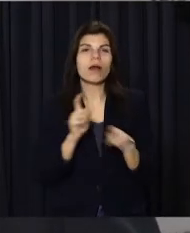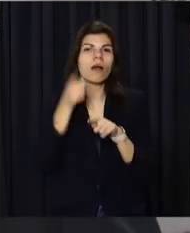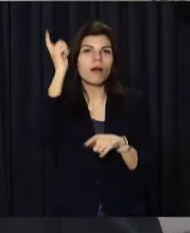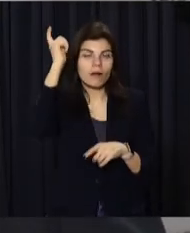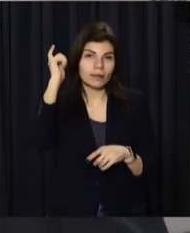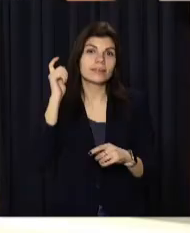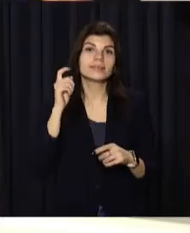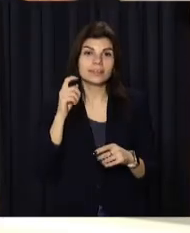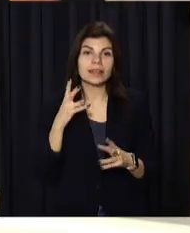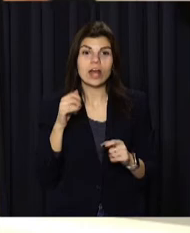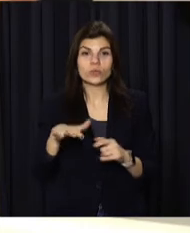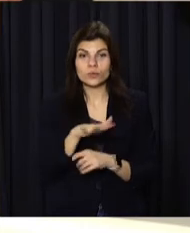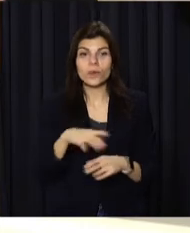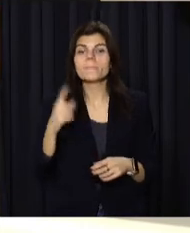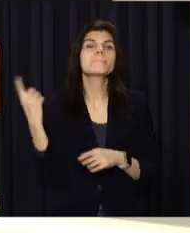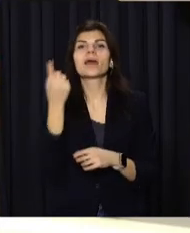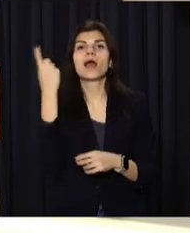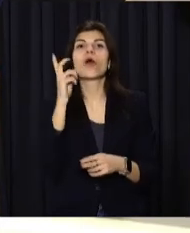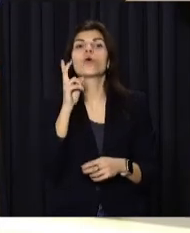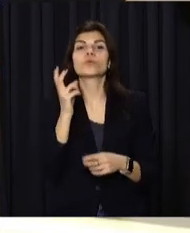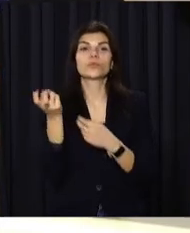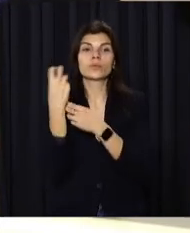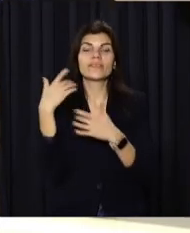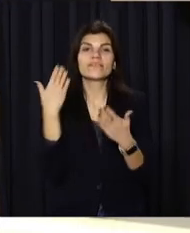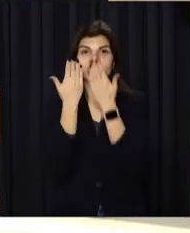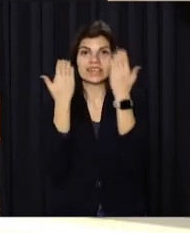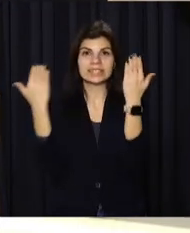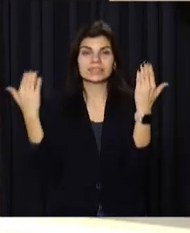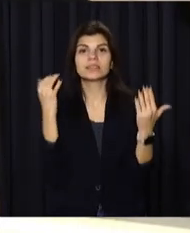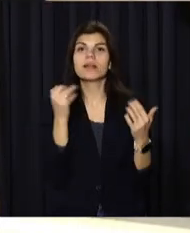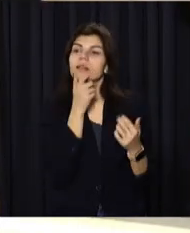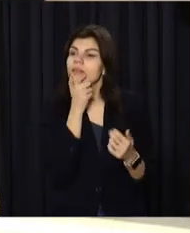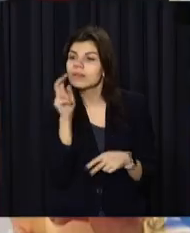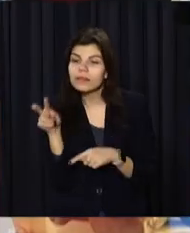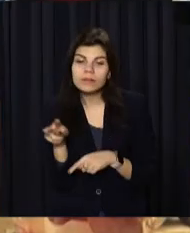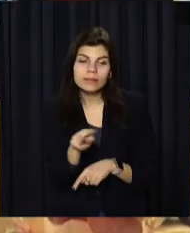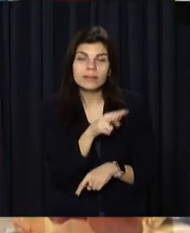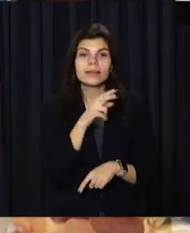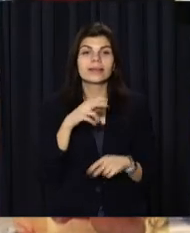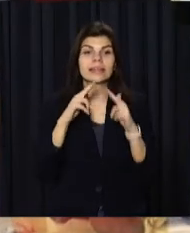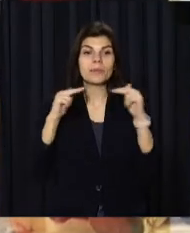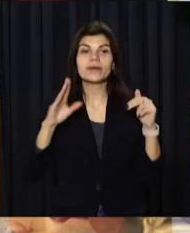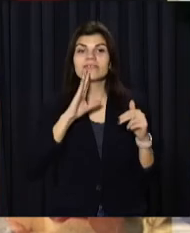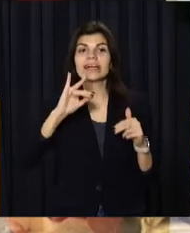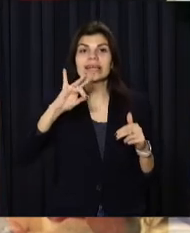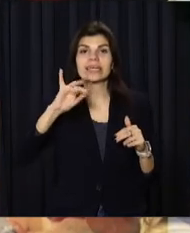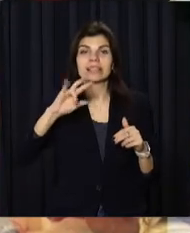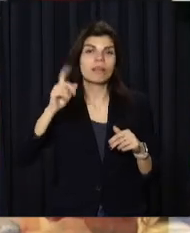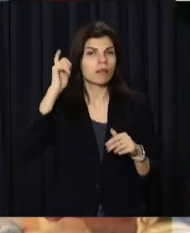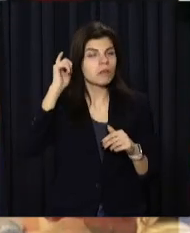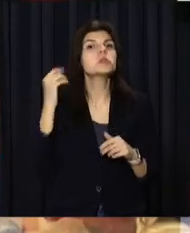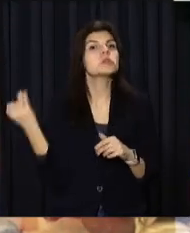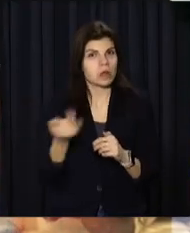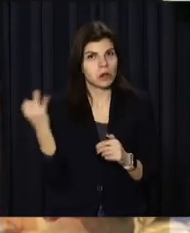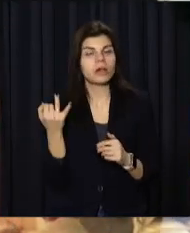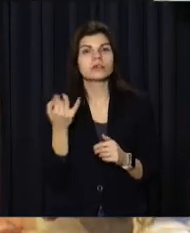території будівництва. Однією з перших, хто завітала на виставку та поринула у минувщину – дніпрянка Ірина. Цікавиться давниною